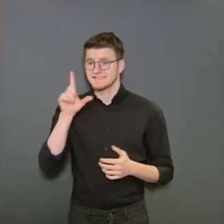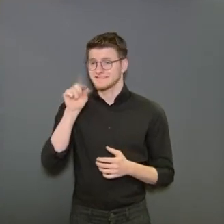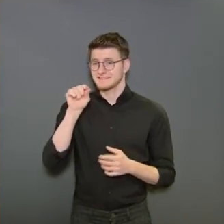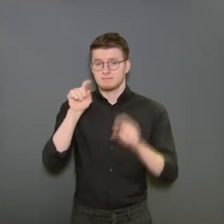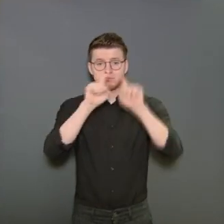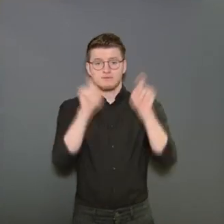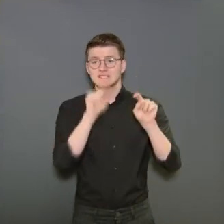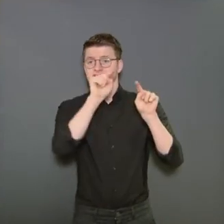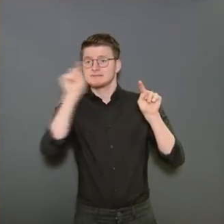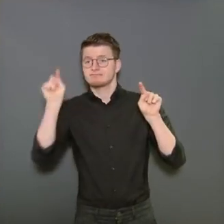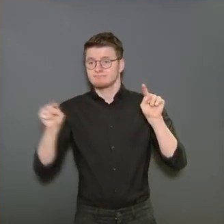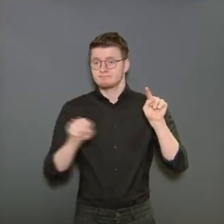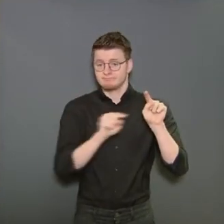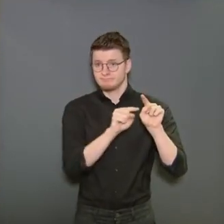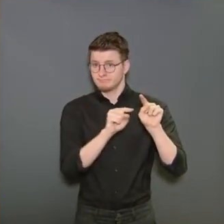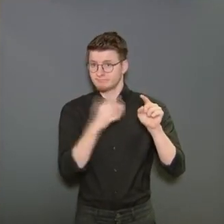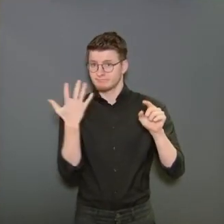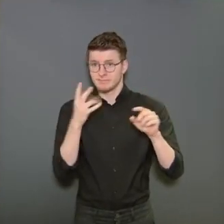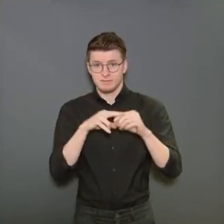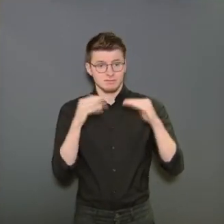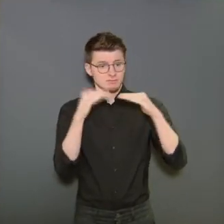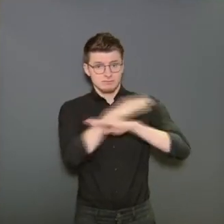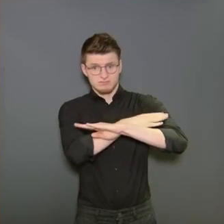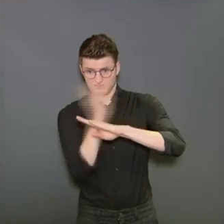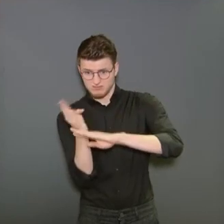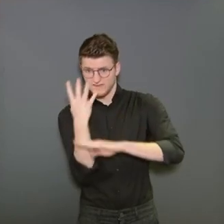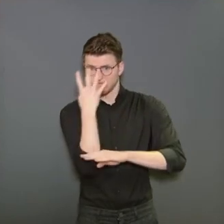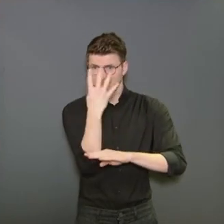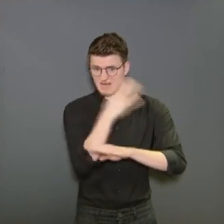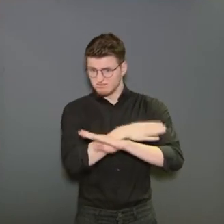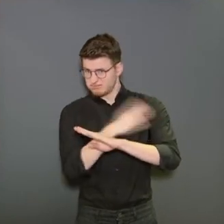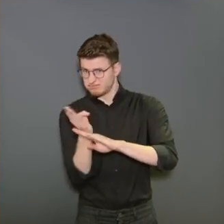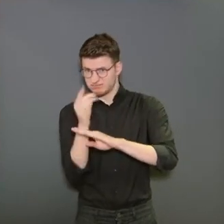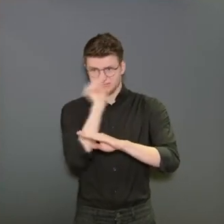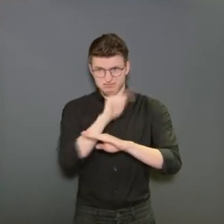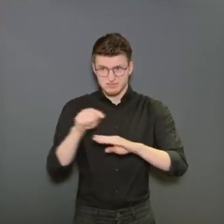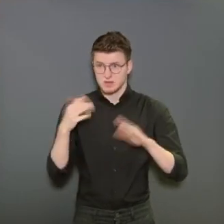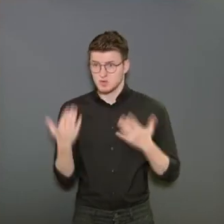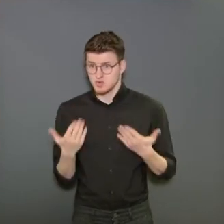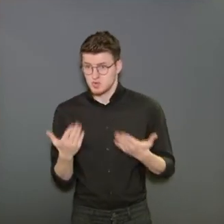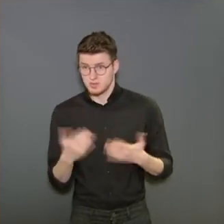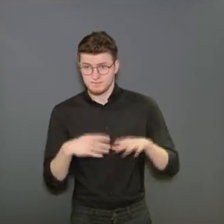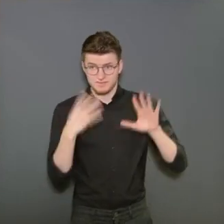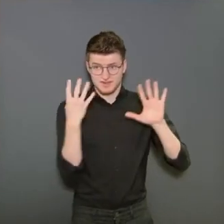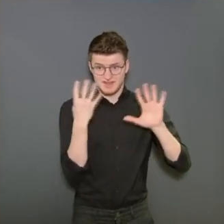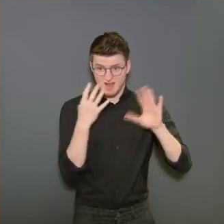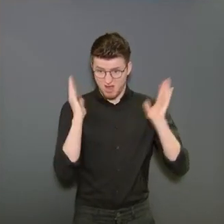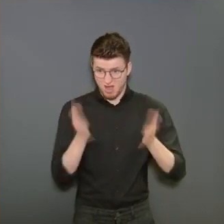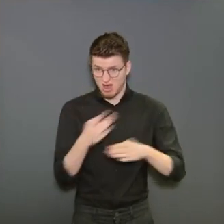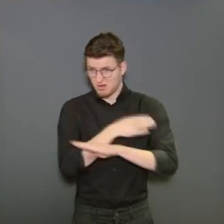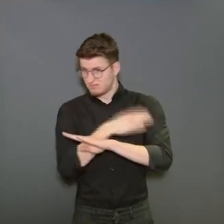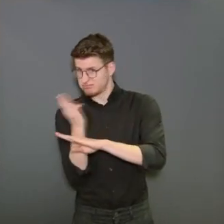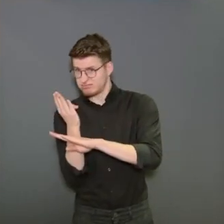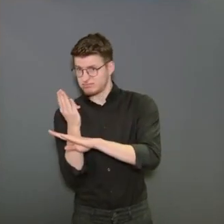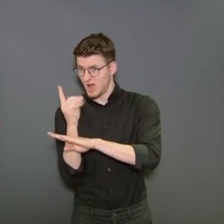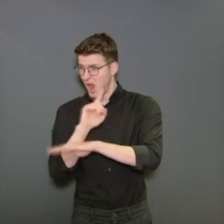en niveau d'alerte 4 en matière de Covid. Aujourd'hui, il y a 9 provinces. Dans ce